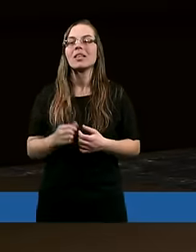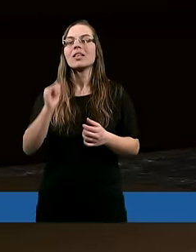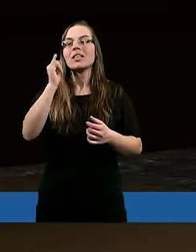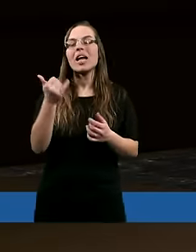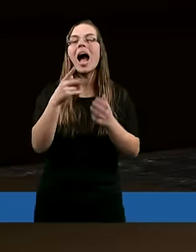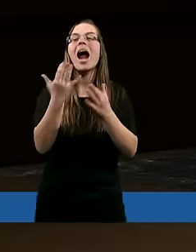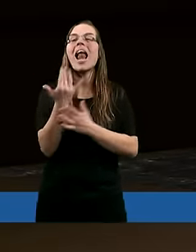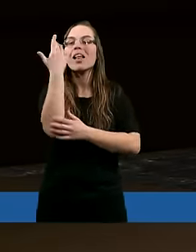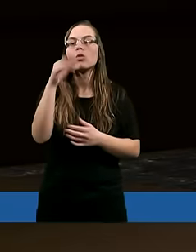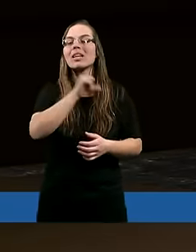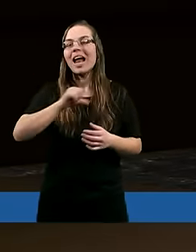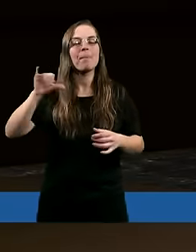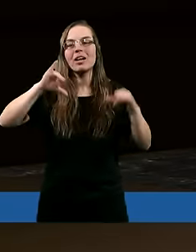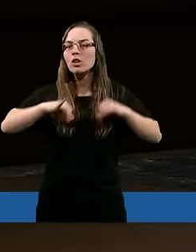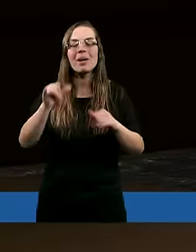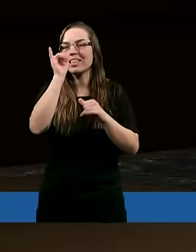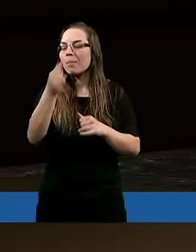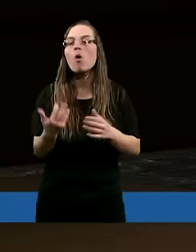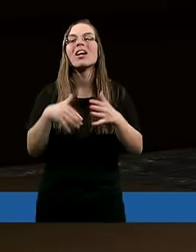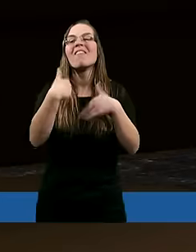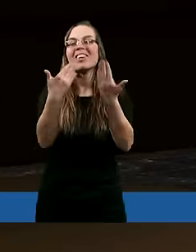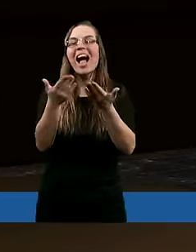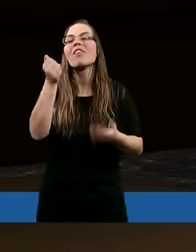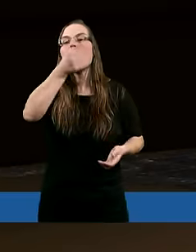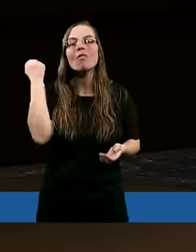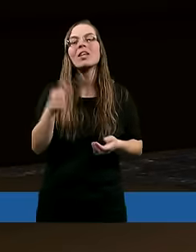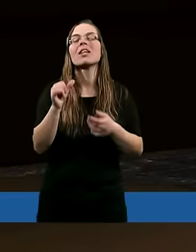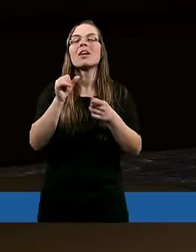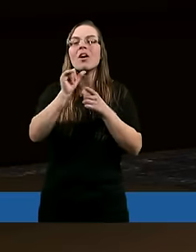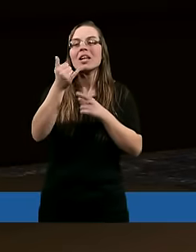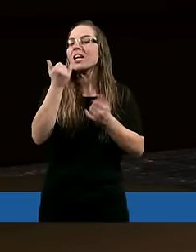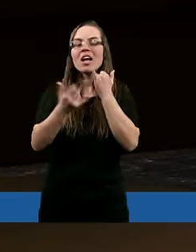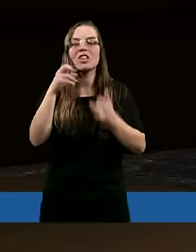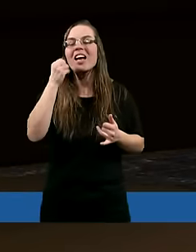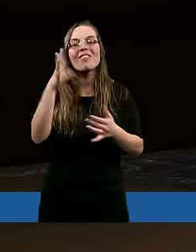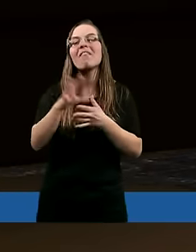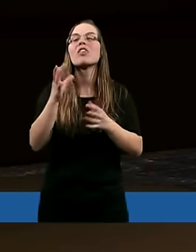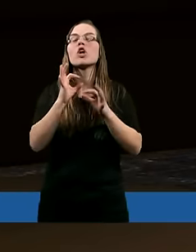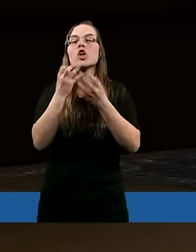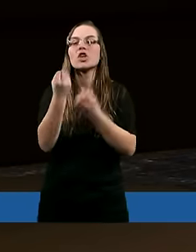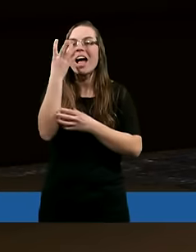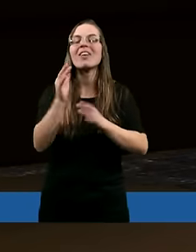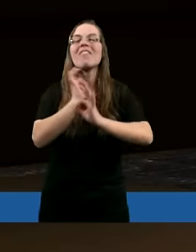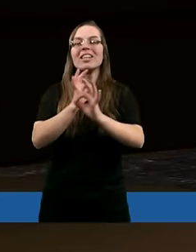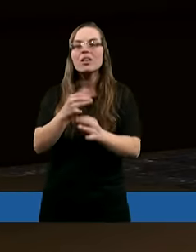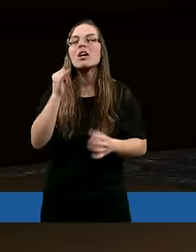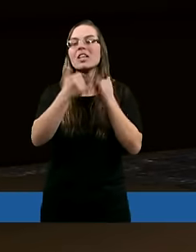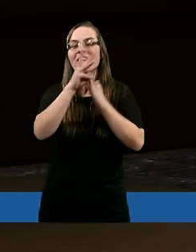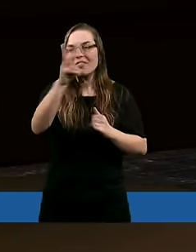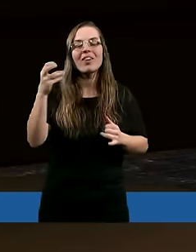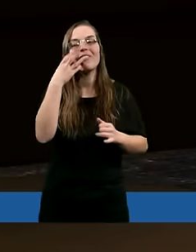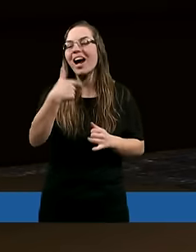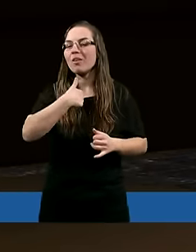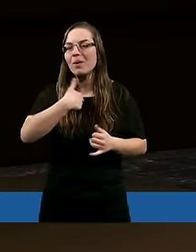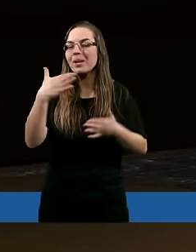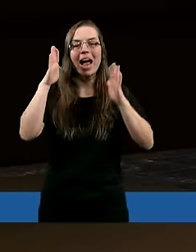Jak latorośl sama z siebie nie może wydawać owocu, jeśli nie trwa w krzewie winnym. Tak i wy, jeśli we